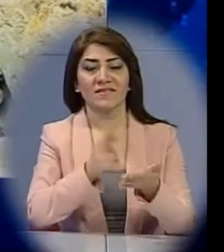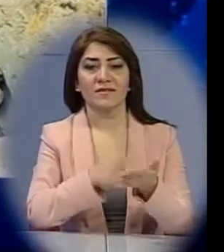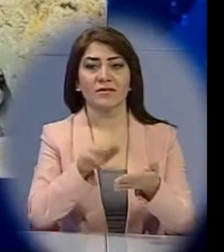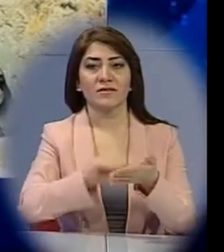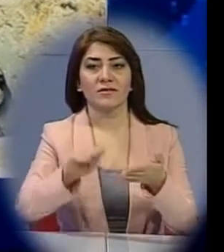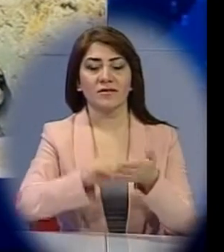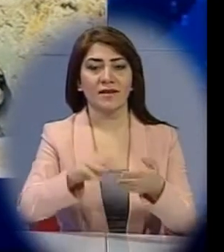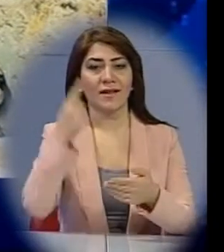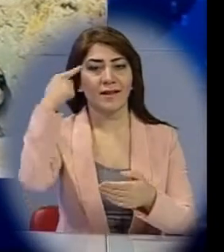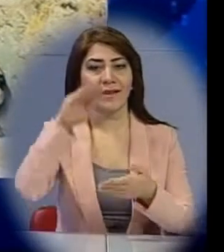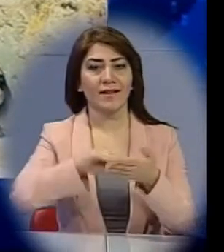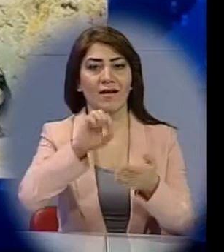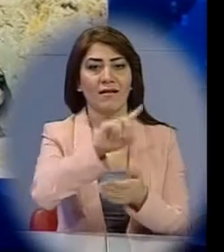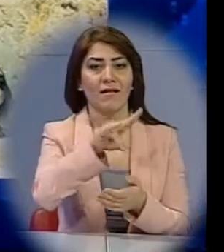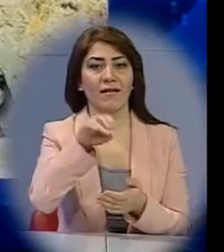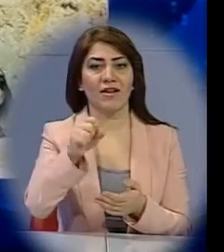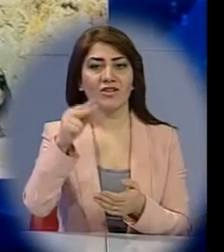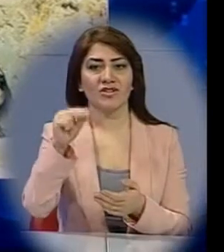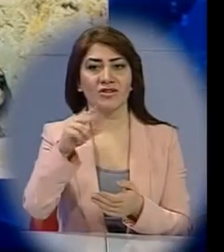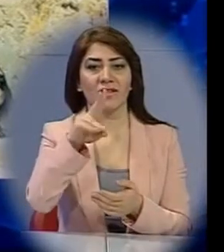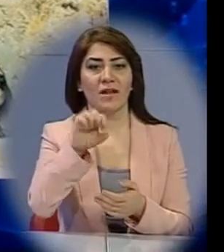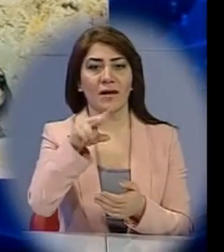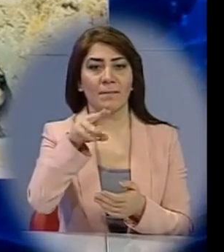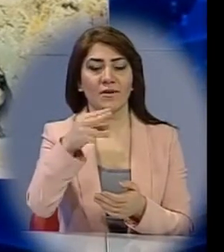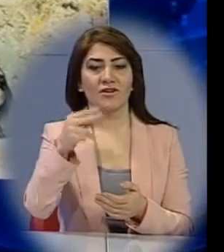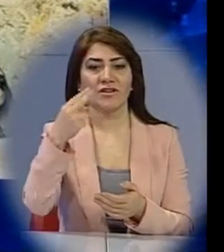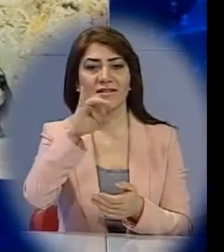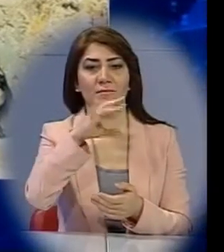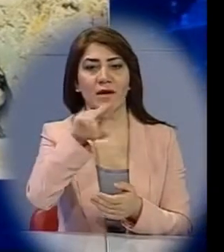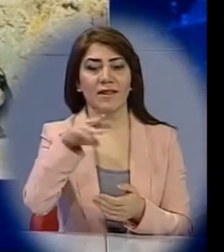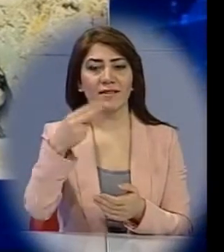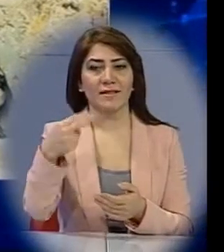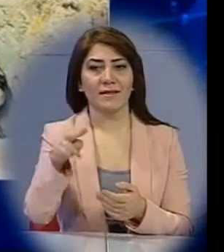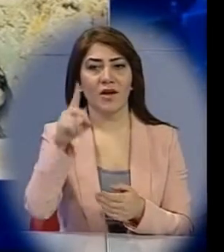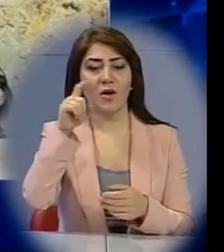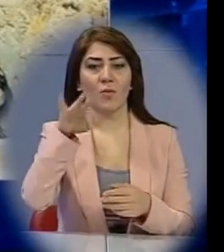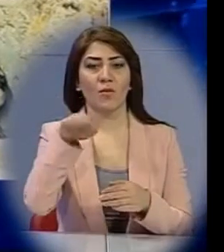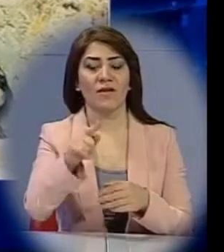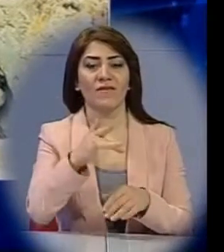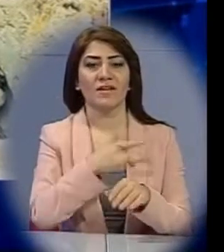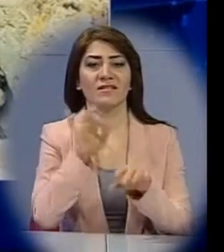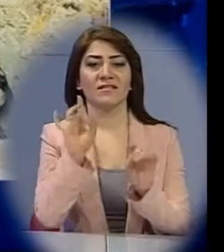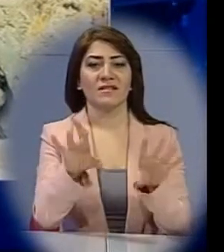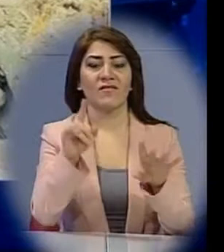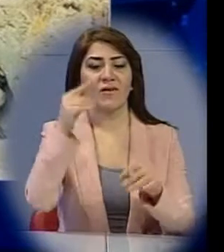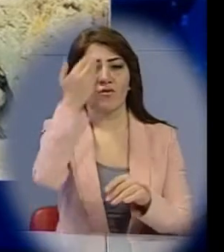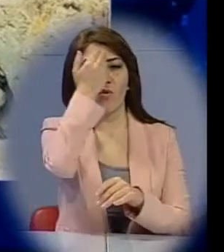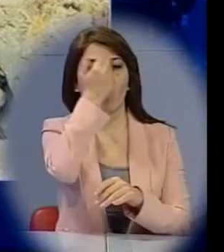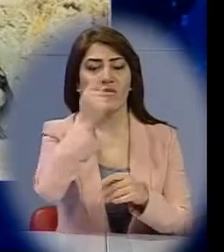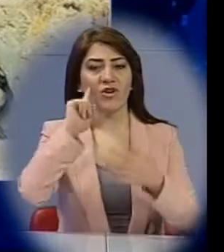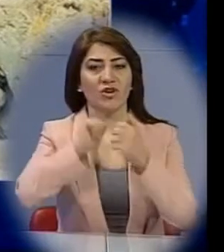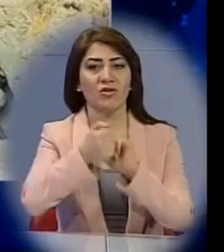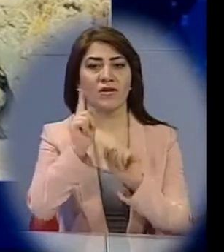ադնան չելիկը, նամըգ կեմալ, դինչը և իսմայլ բեշիկչին հահորամյա ծավ հասարակության հիշողության հետքերով